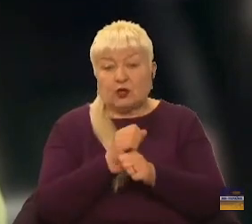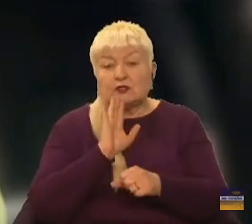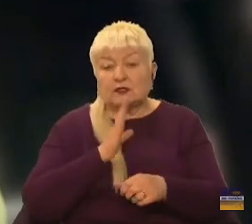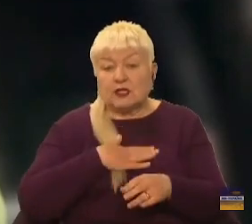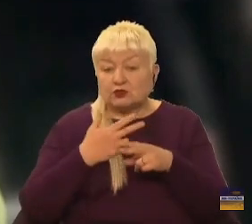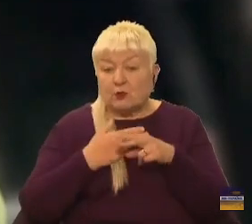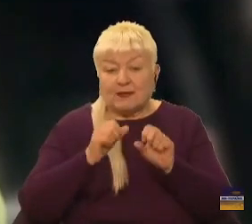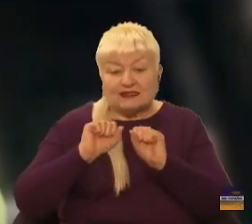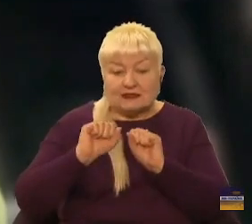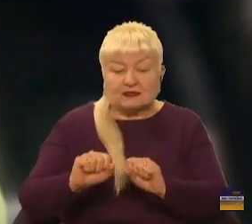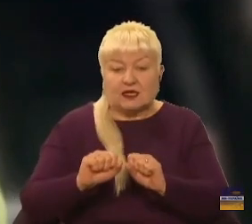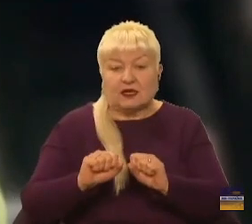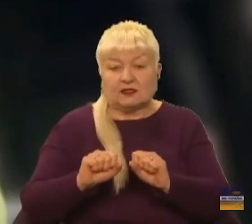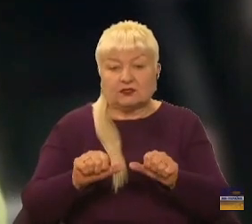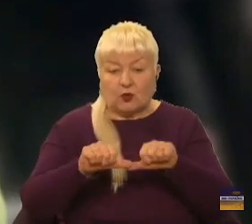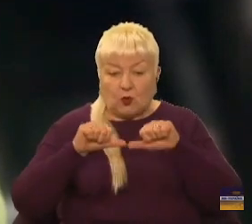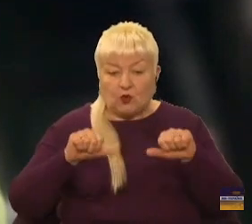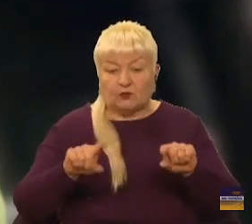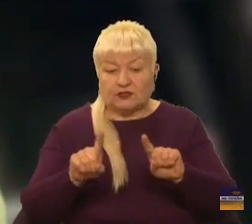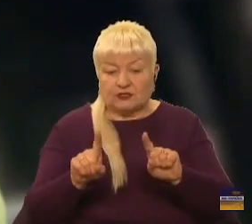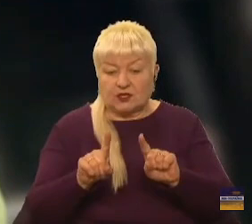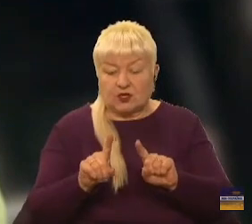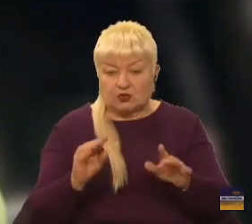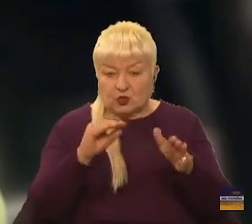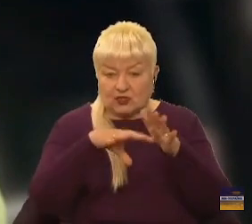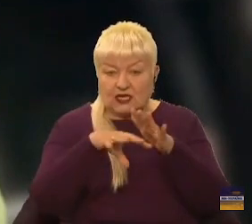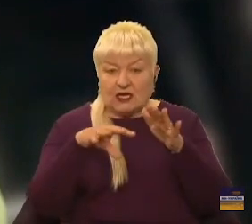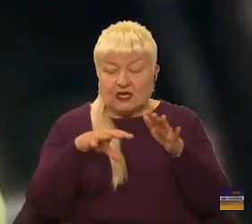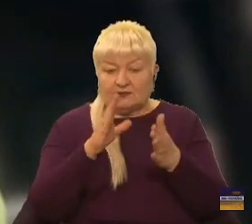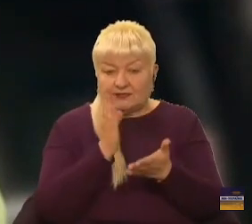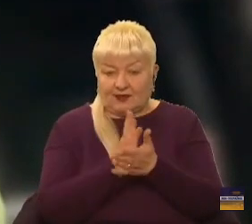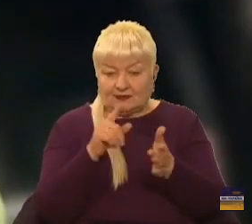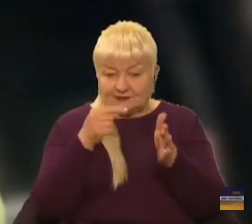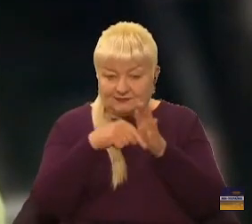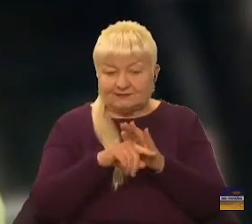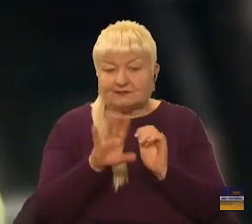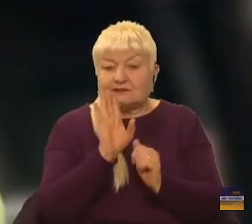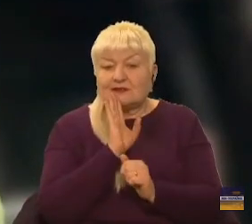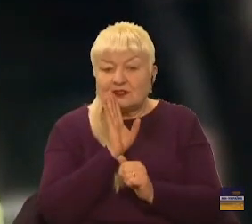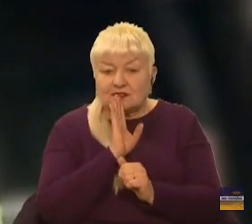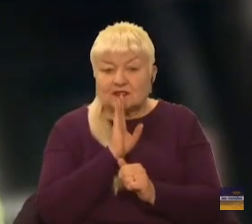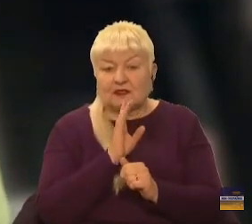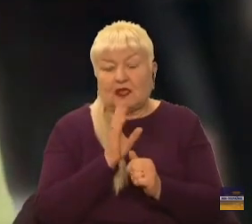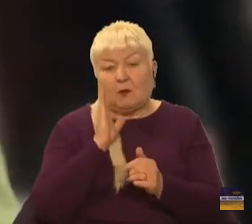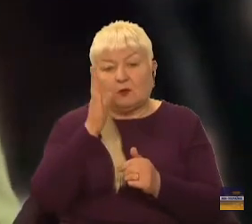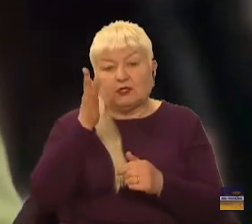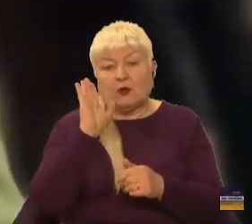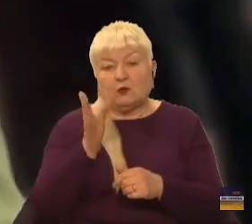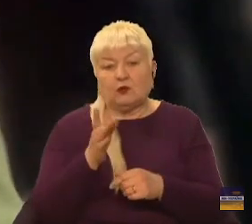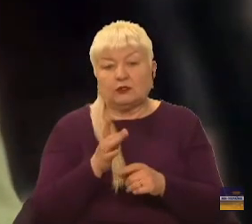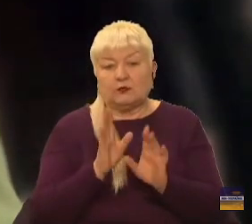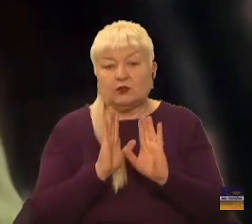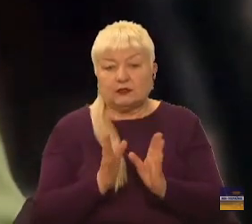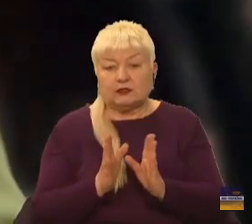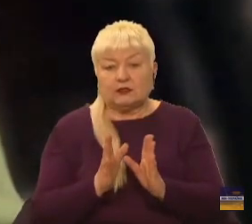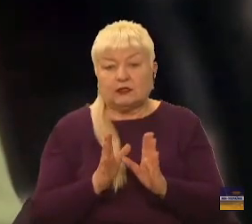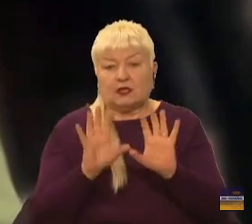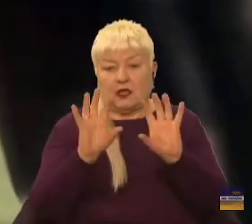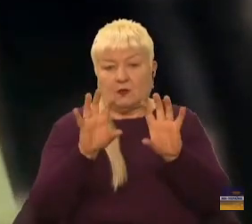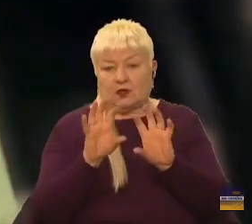переважно з жінок. Так що в подальшому будемо діяти виключно в межах